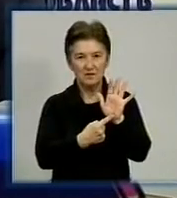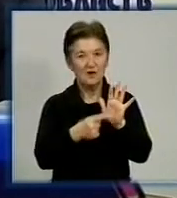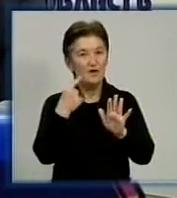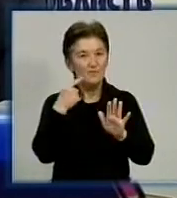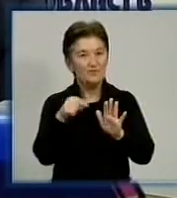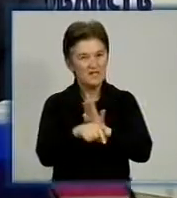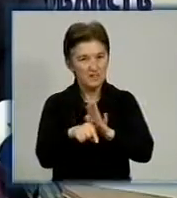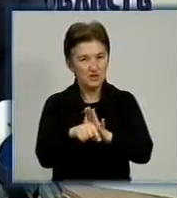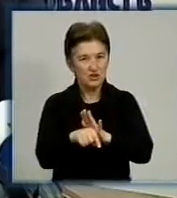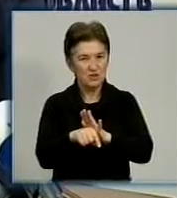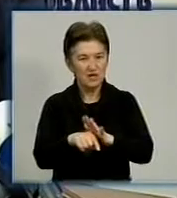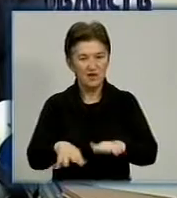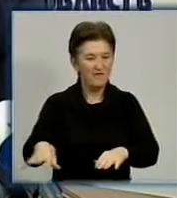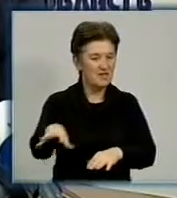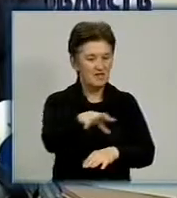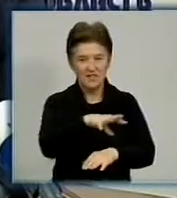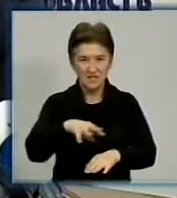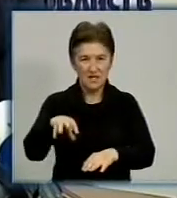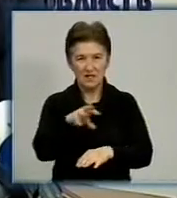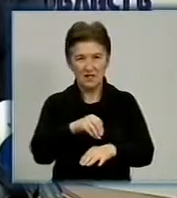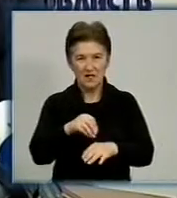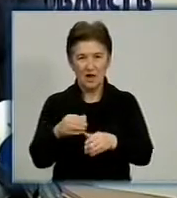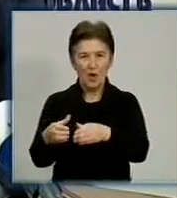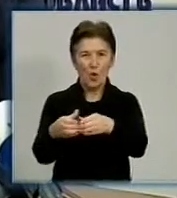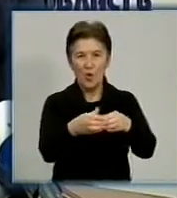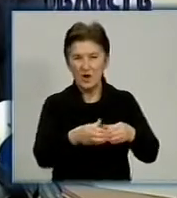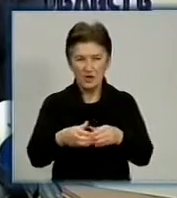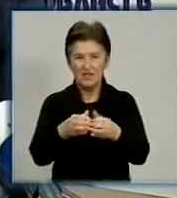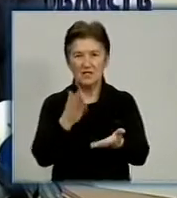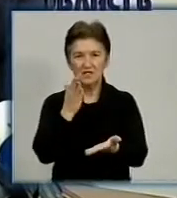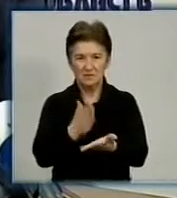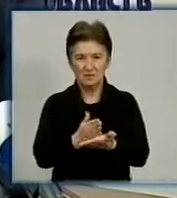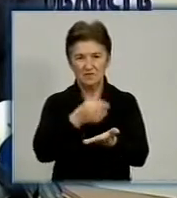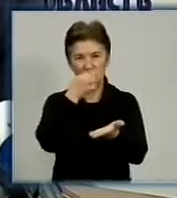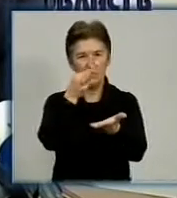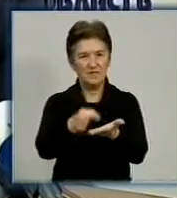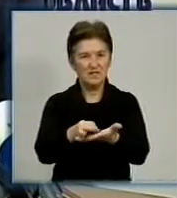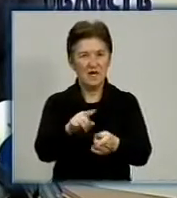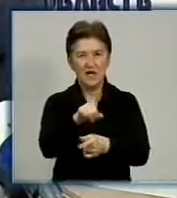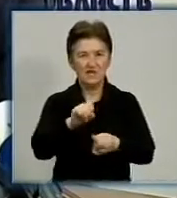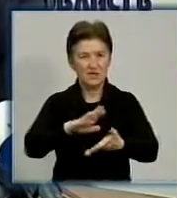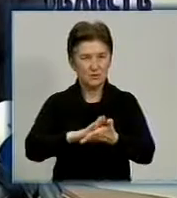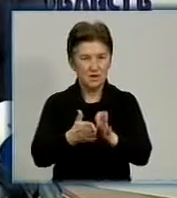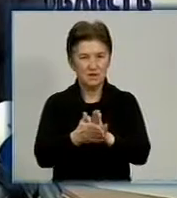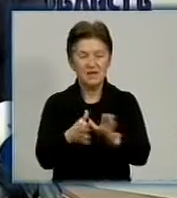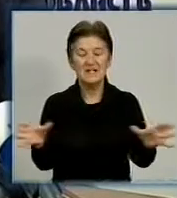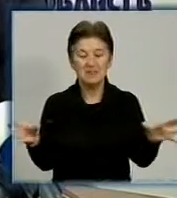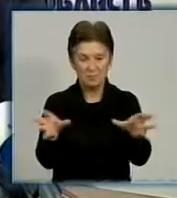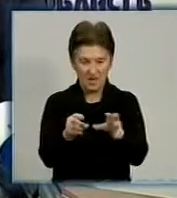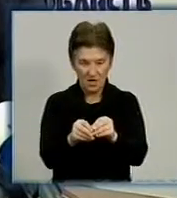значить, вся ця коаліція несе зараз відповідальність за стан справ спільно з